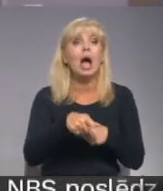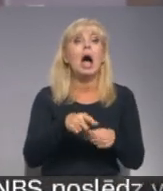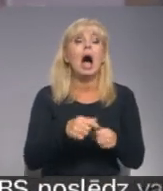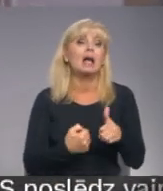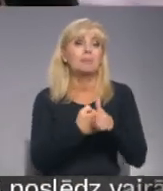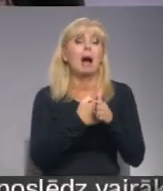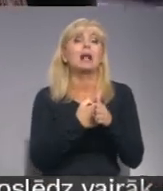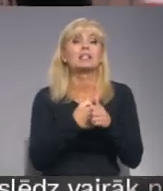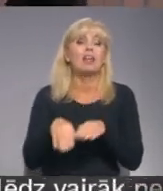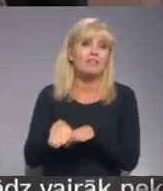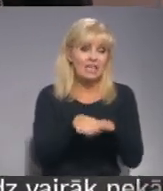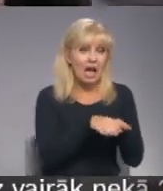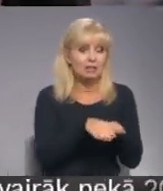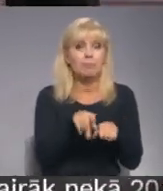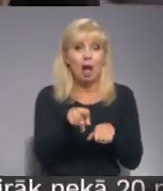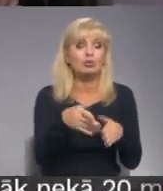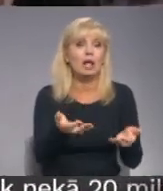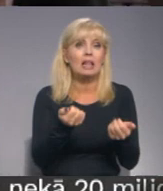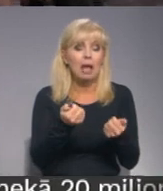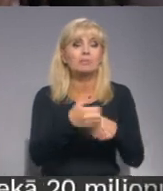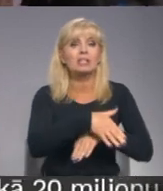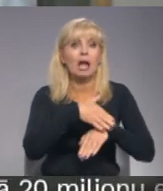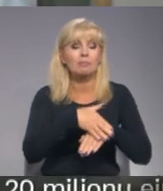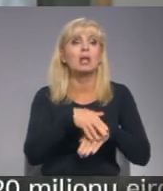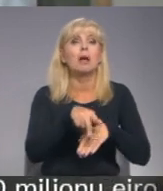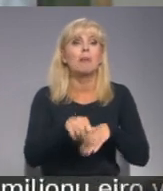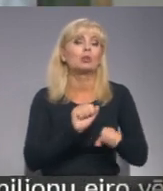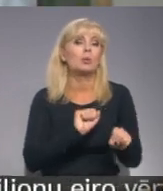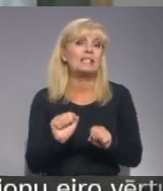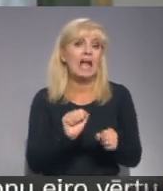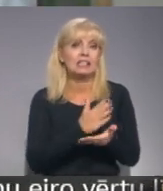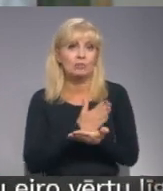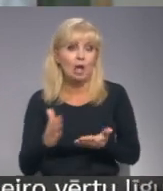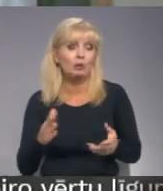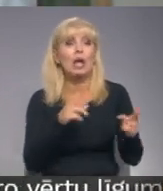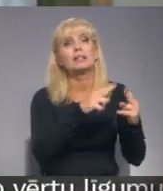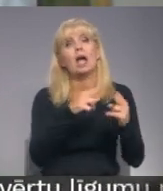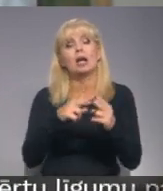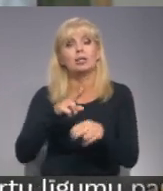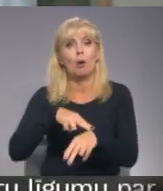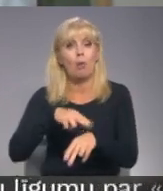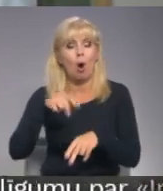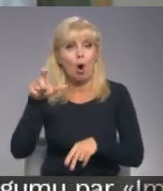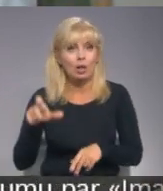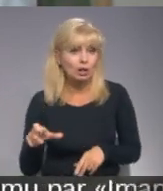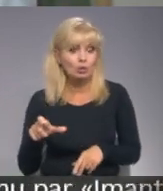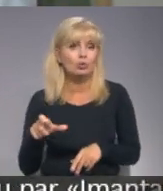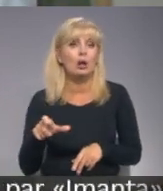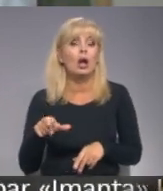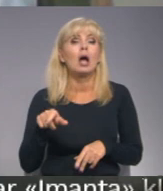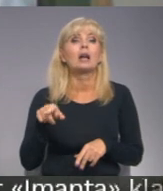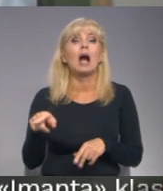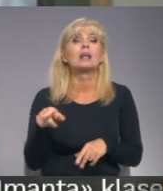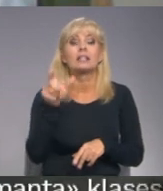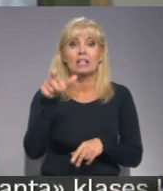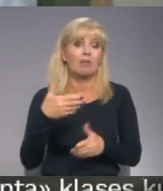vienbalsīgi un saimelēs par to pieņemšanu steidzinības kārtā. Tā saskarsma ar policistu beigtos ar to,